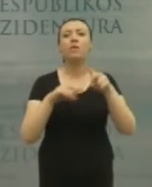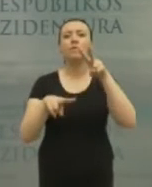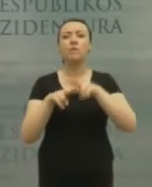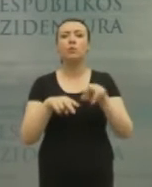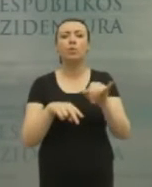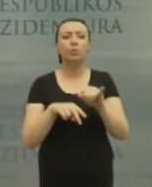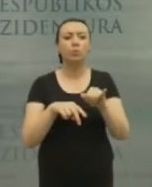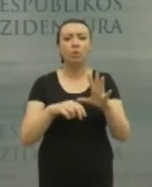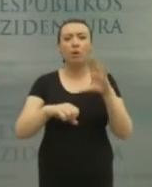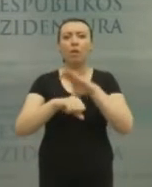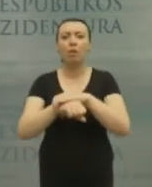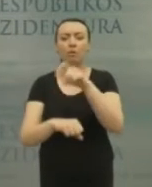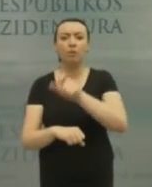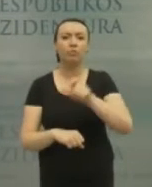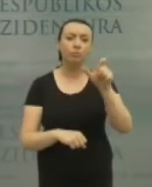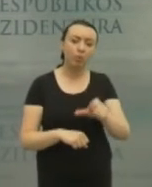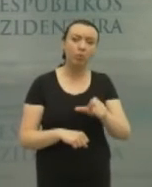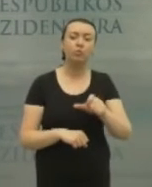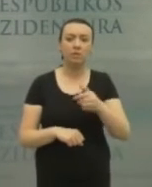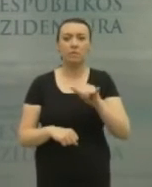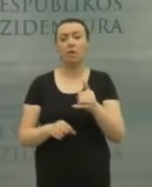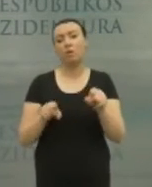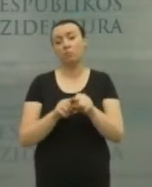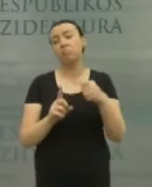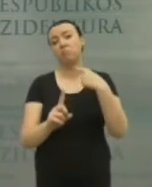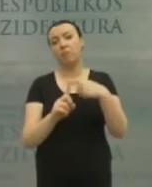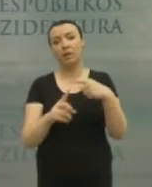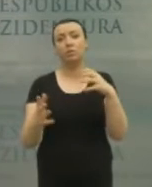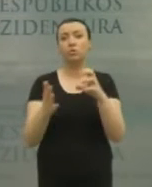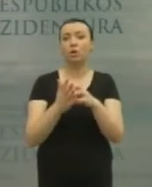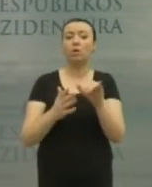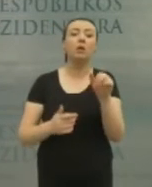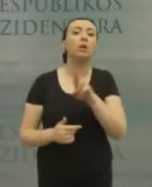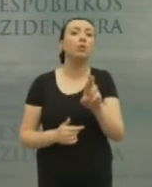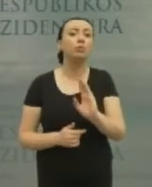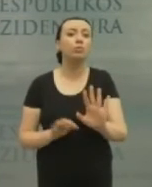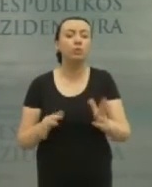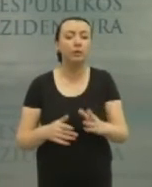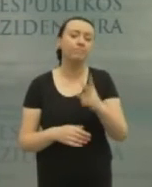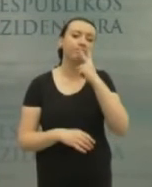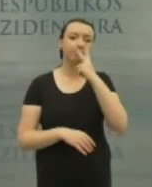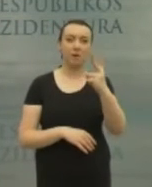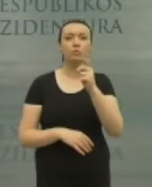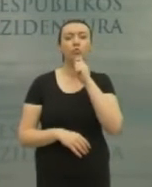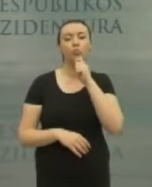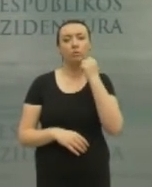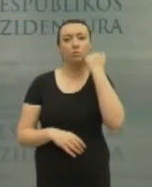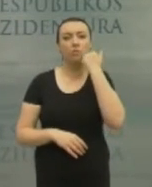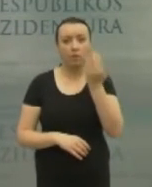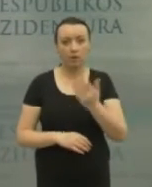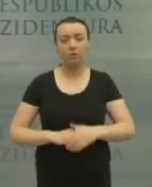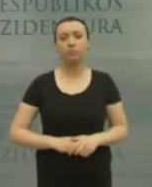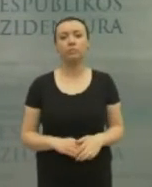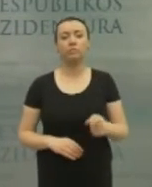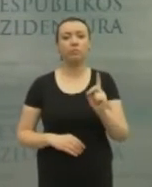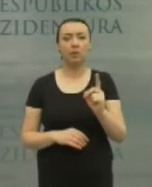vietuose, kur yra sulaikyti žmonės. Vertintinas kaip teigiamas ženklas, kokie bus to rezultatai, matyt matysime artimiausių metų,